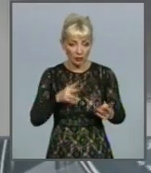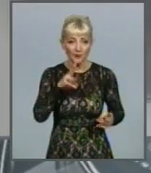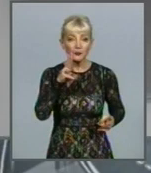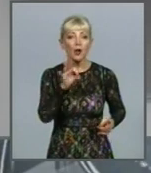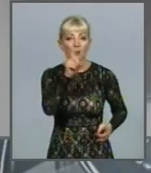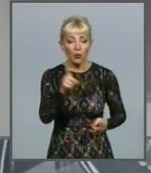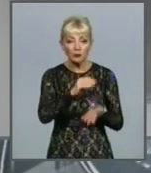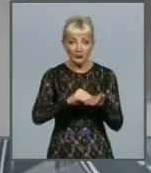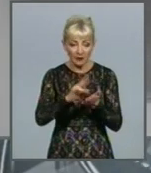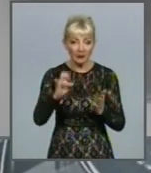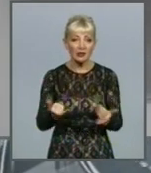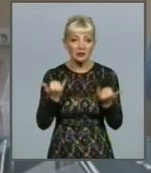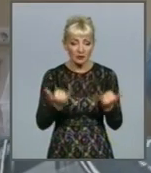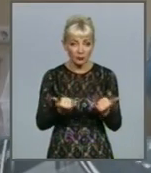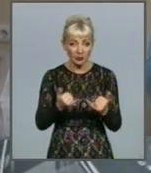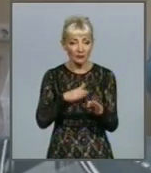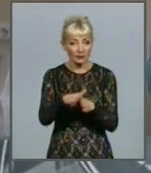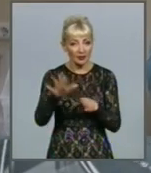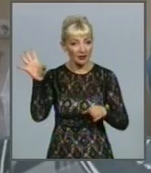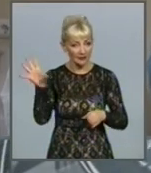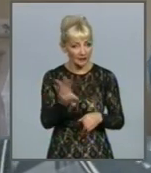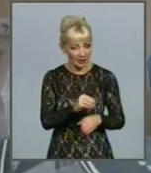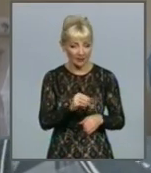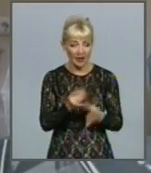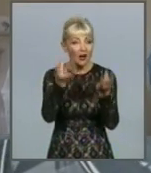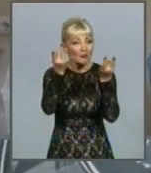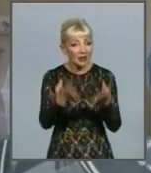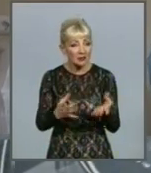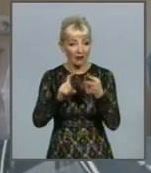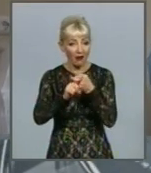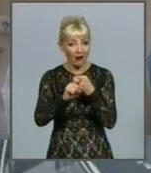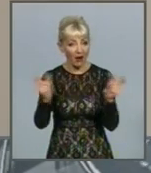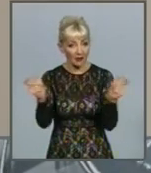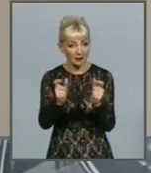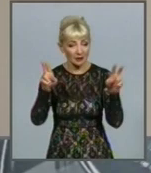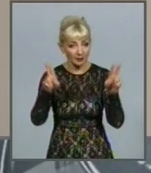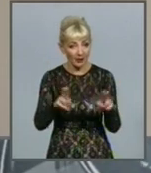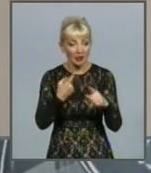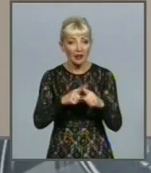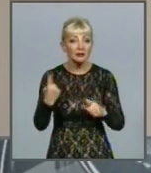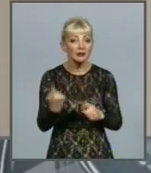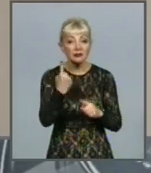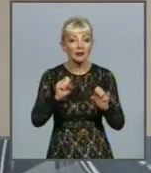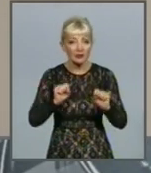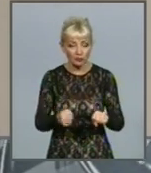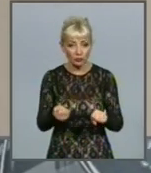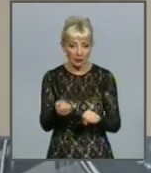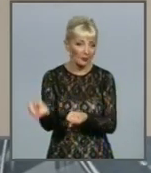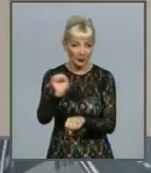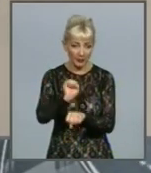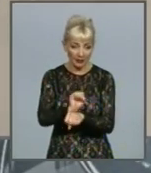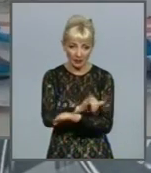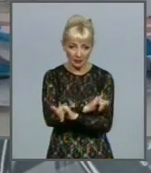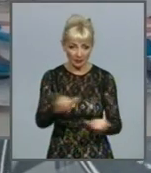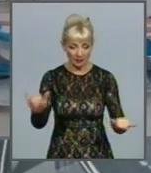невтомно повторює, що на сьогодні дотримання всіма елементарних карантинних правил – чи не єдина можливість зупинити розповсюдження